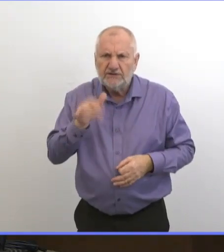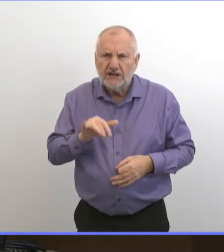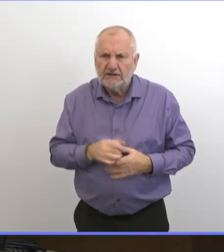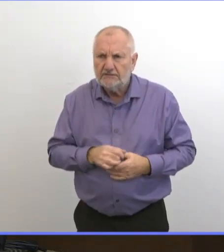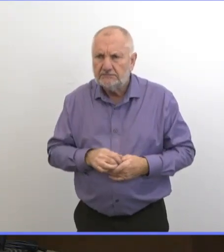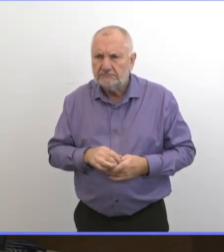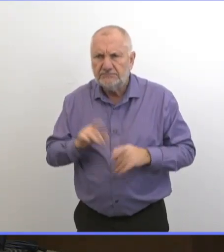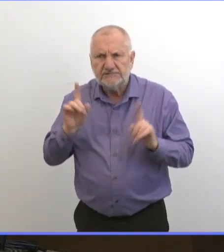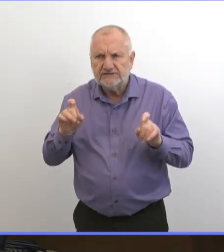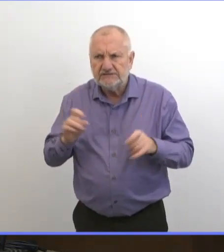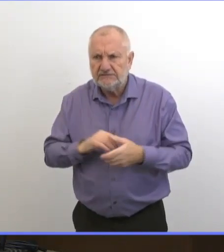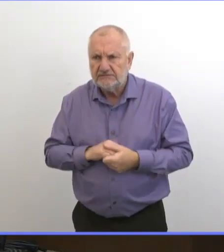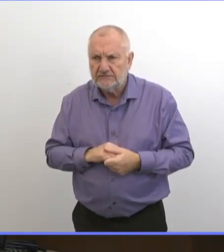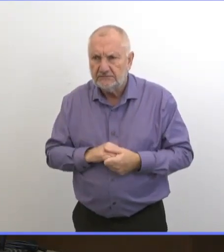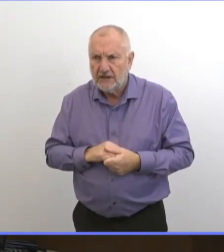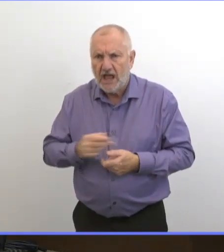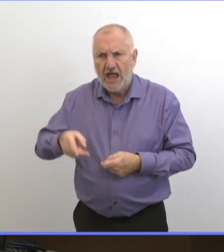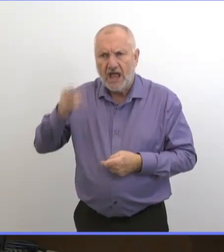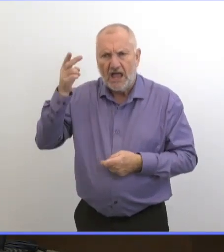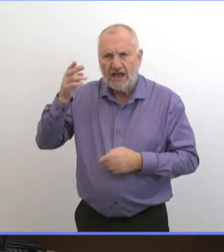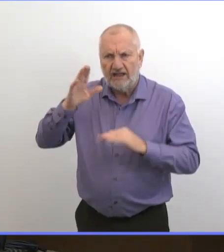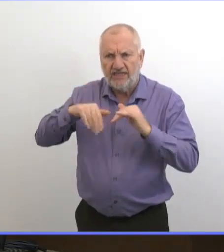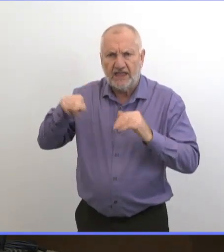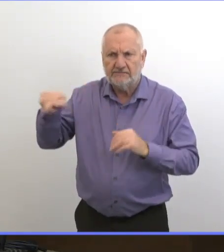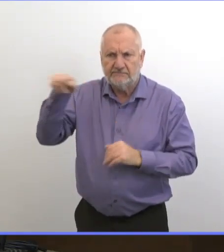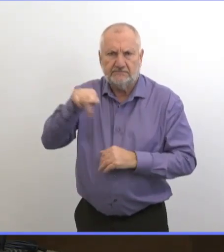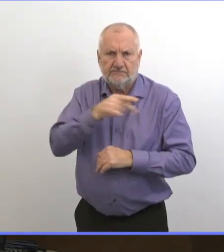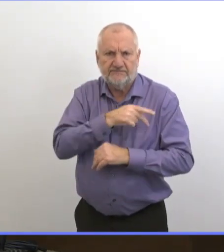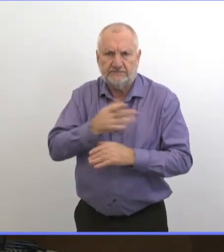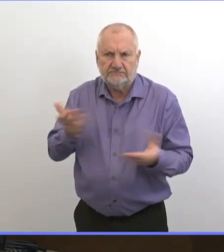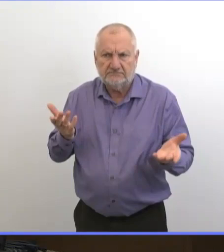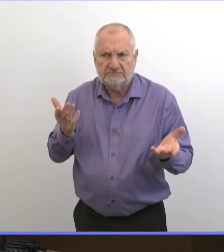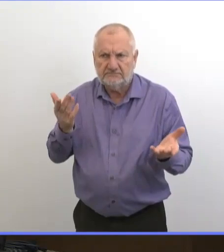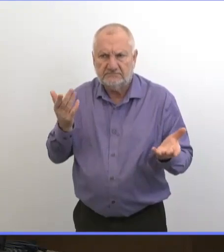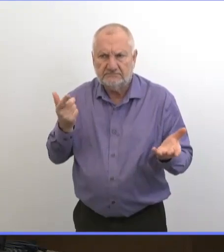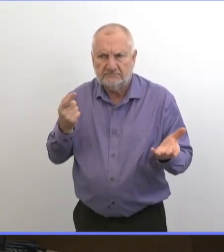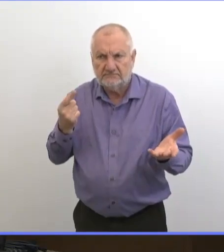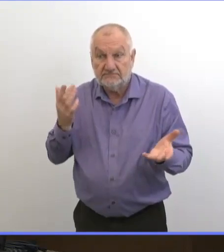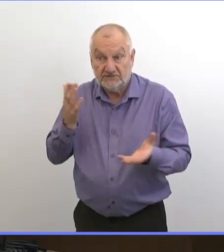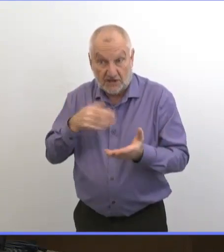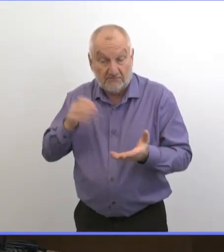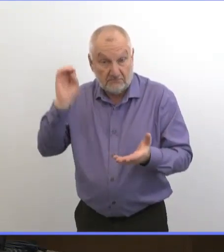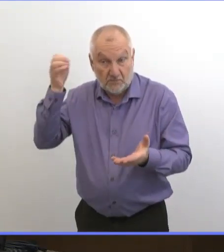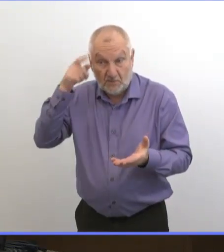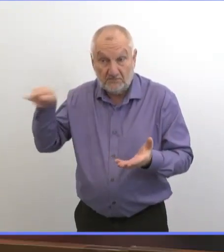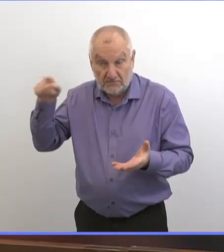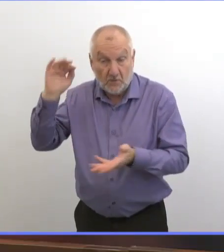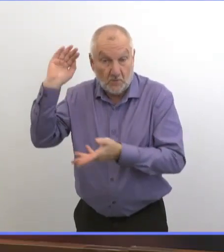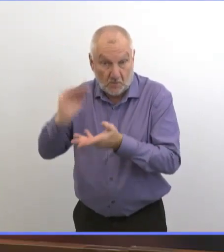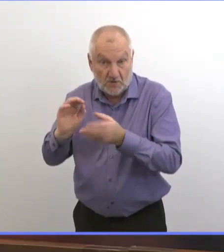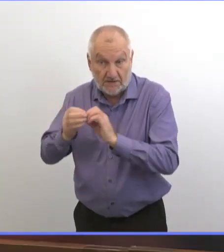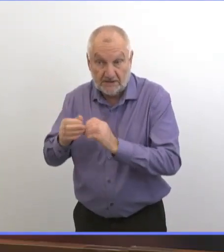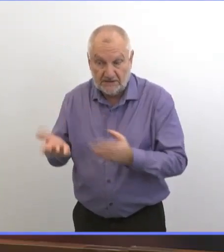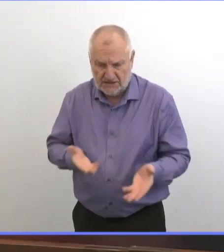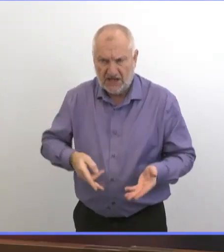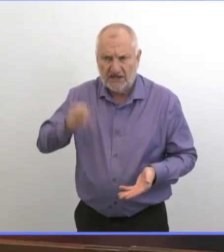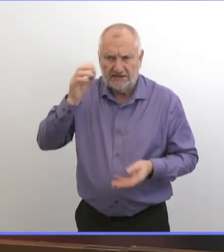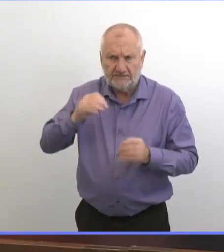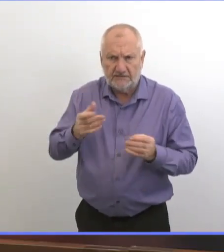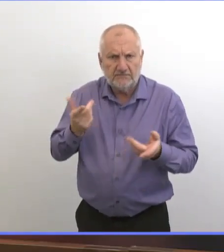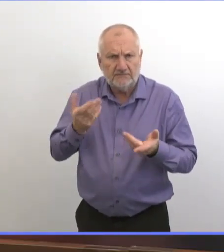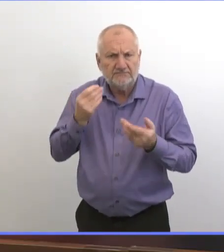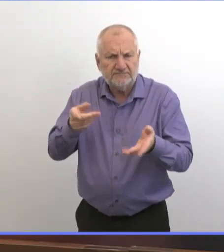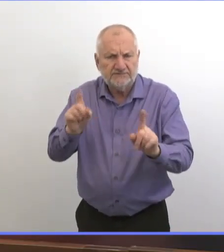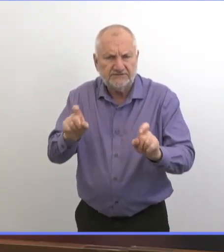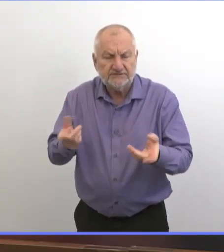Et pourquoi c'est plus élevé ici que dans d'autres provinces ou d'autres pays ? Alors, la